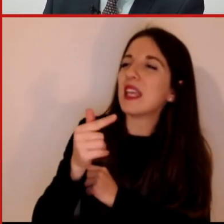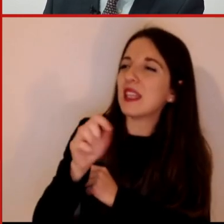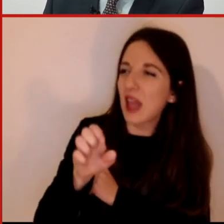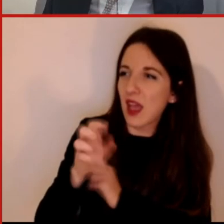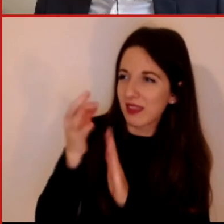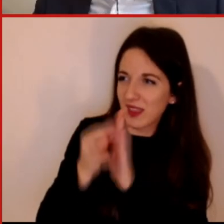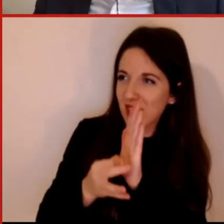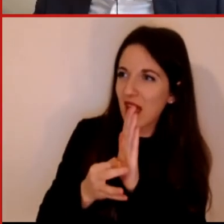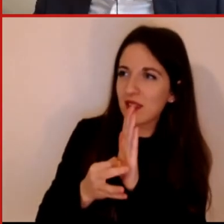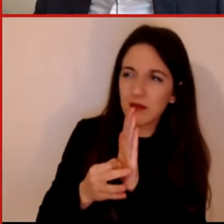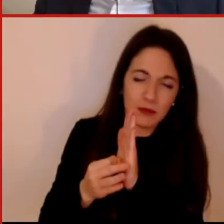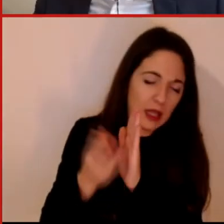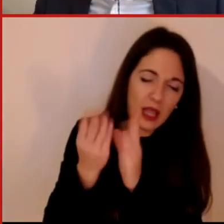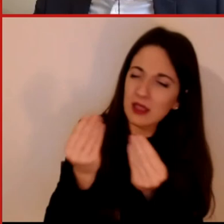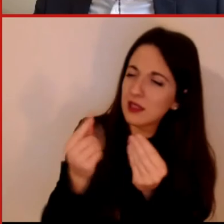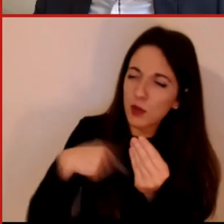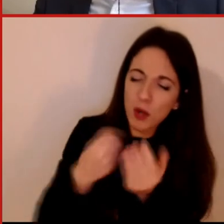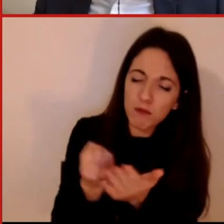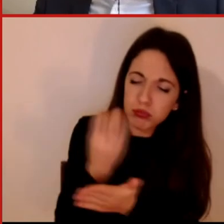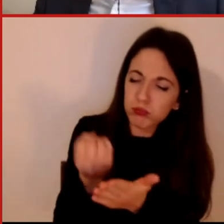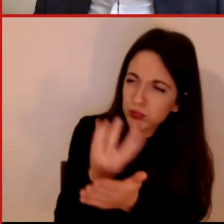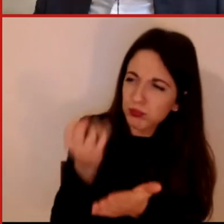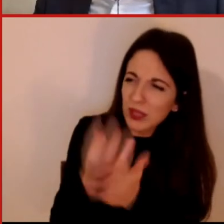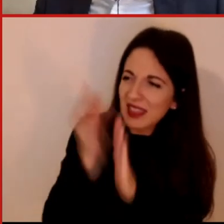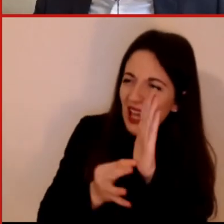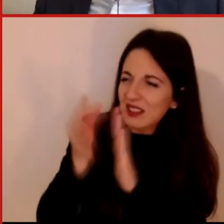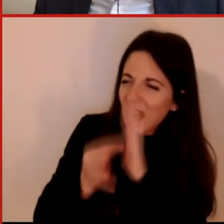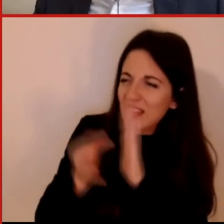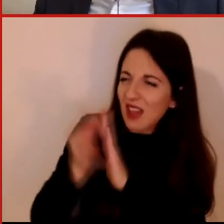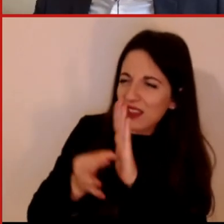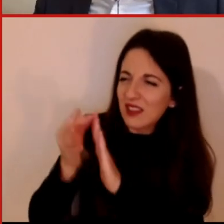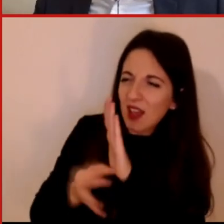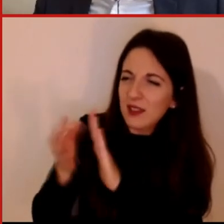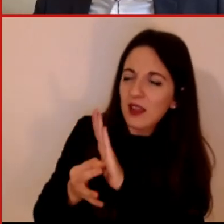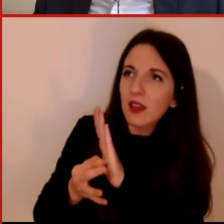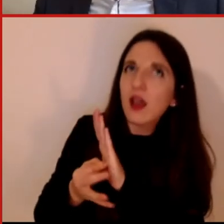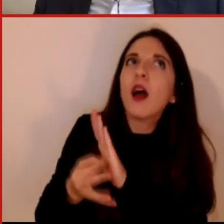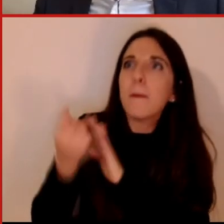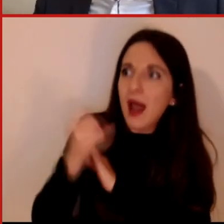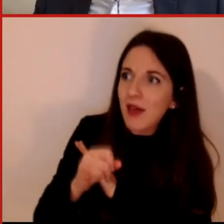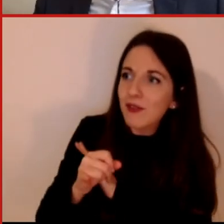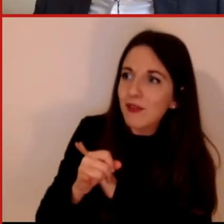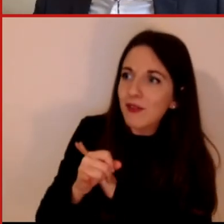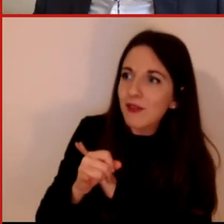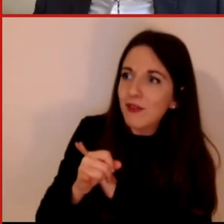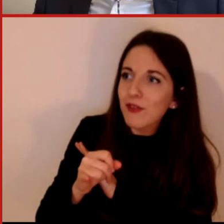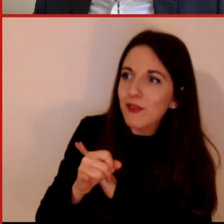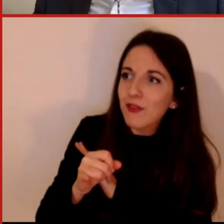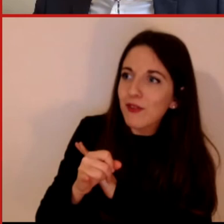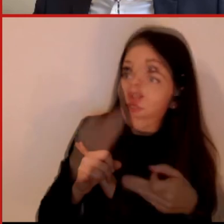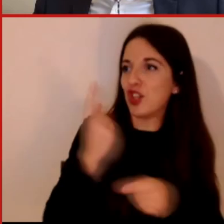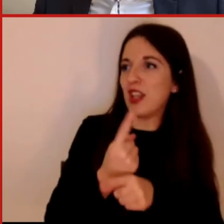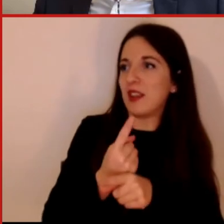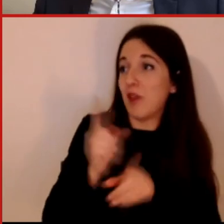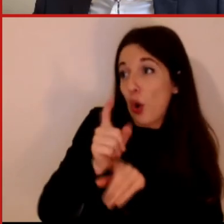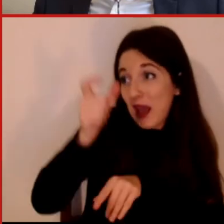fine ad oggi sono gli uomini a dover prendere decisioni, pensiamo solo al governo e quindi un tema di capire anche come